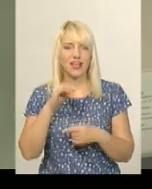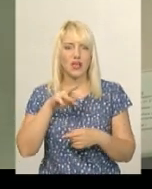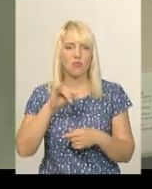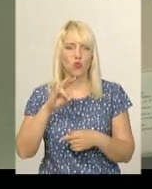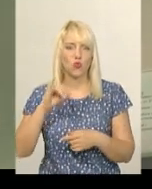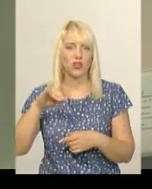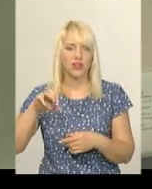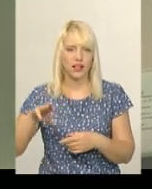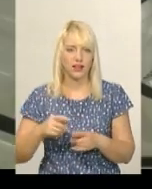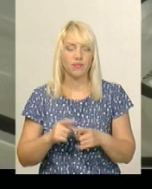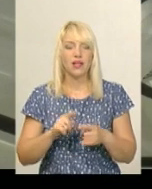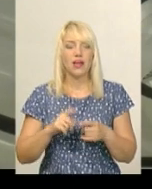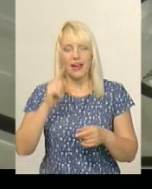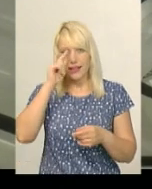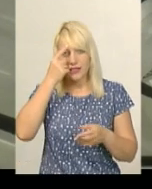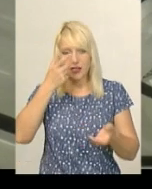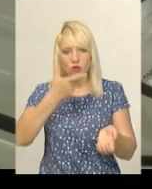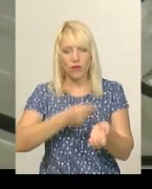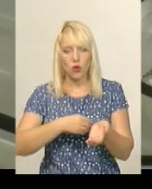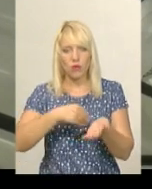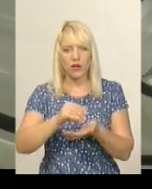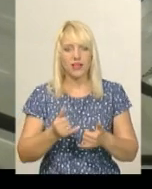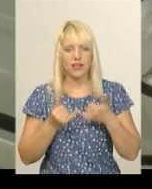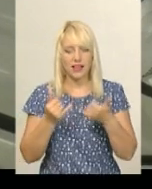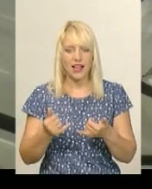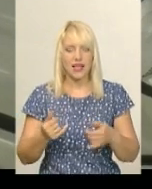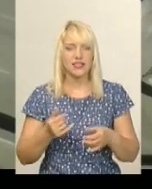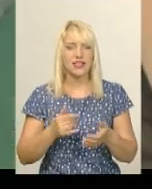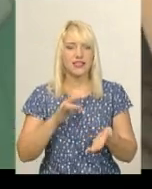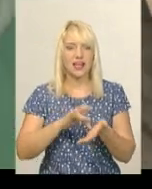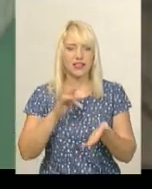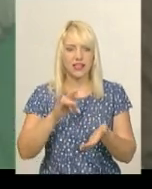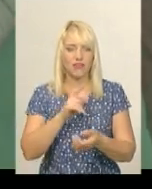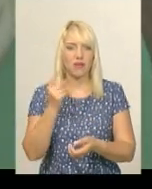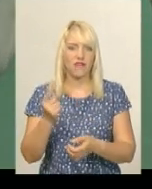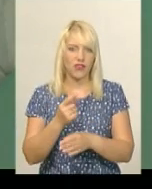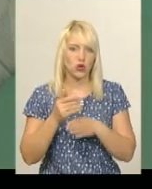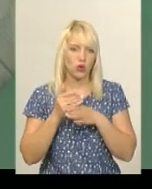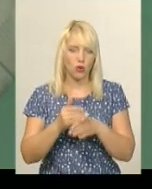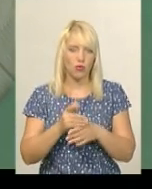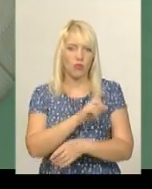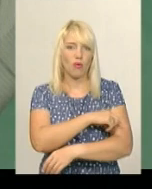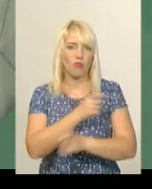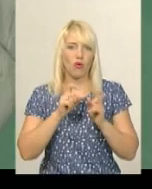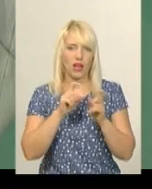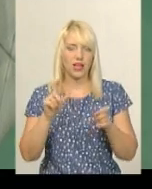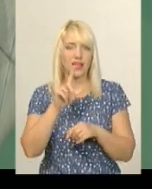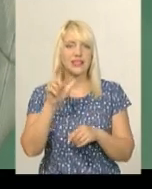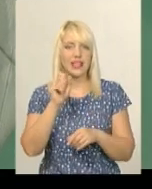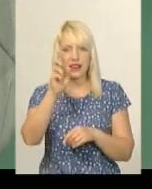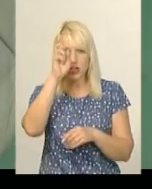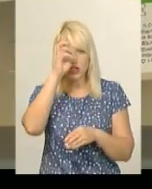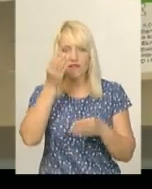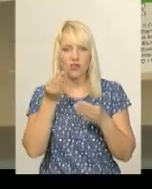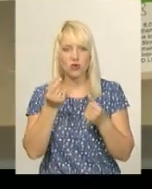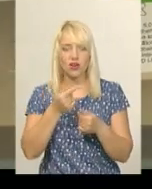правця та дифтерії закупили для хмельницьких центрів первинної медико-санітарної допомоги та поліклінік за державні кошти, каже головний